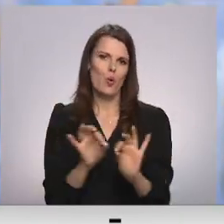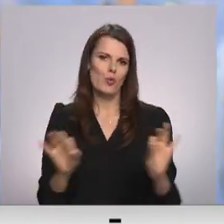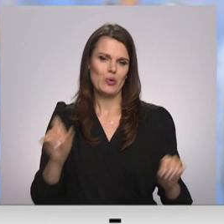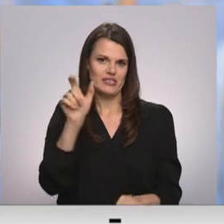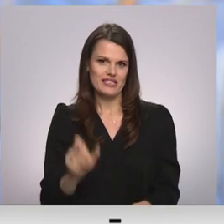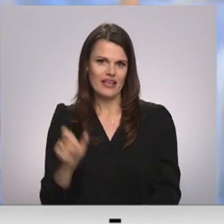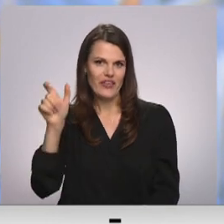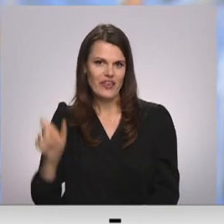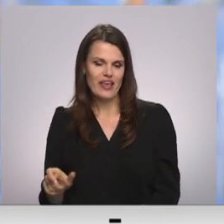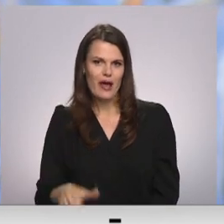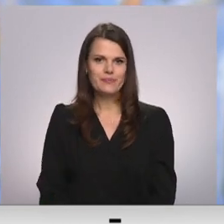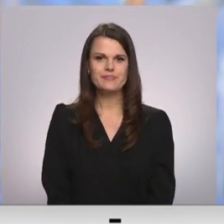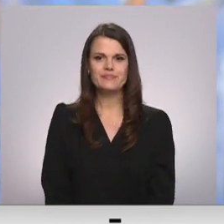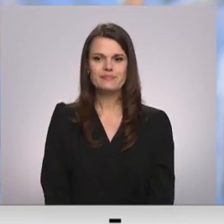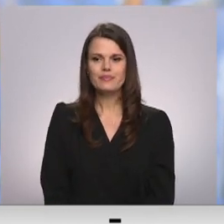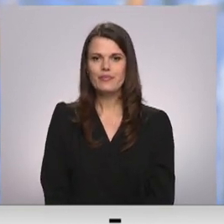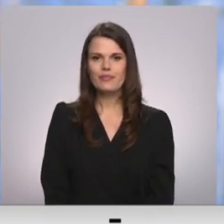Ausmas, Prukta Andrejs Mažāns, Latgales regionālā televīzija.